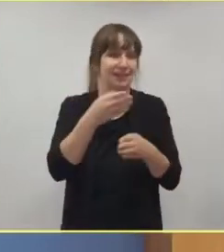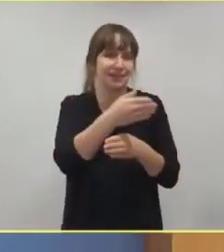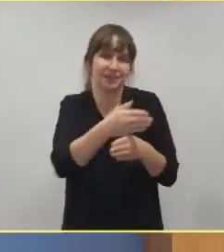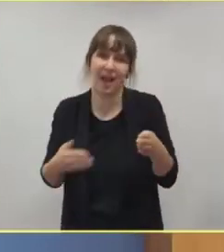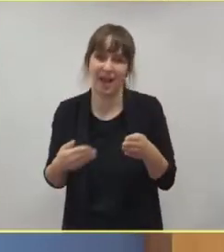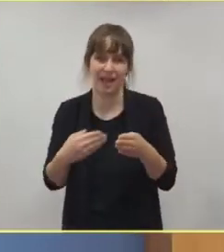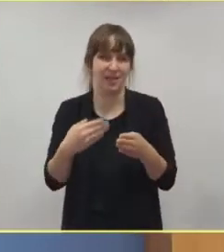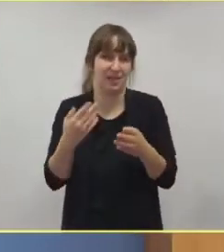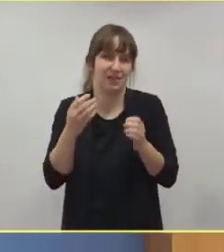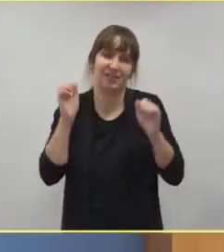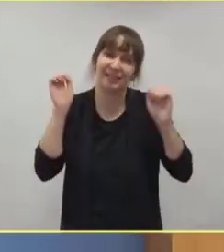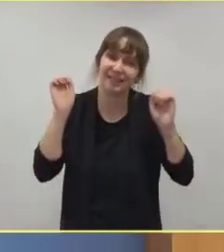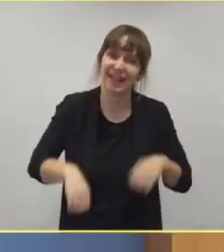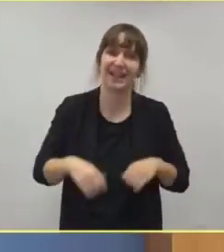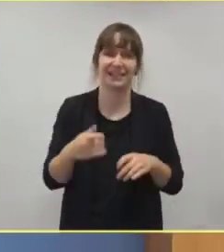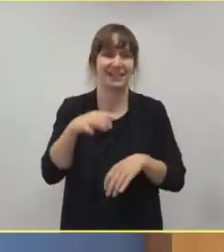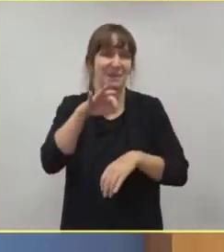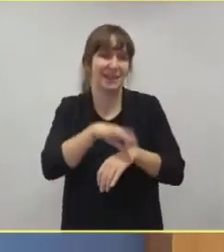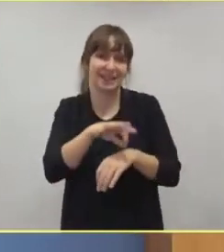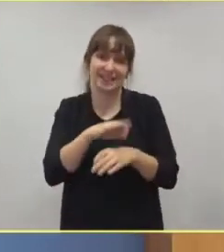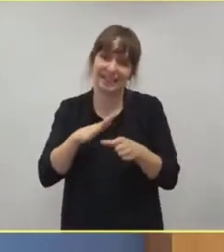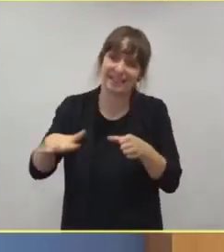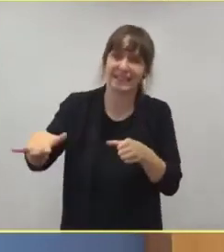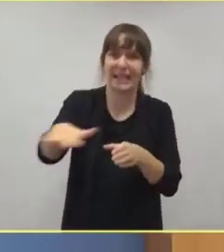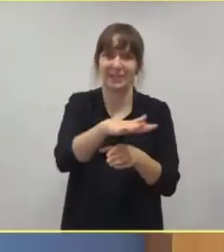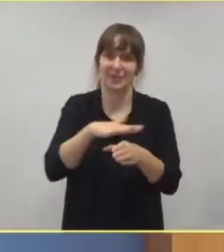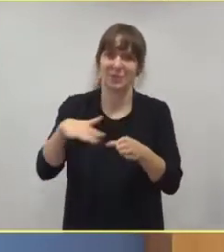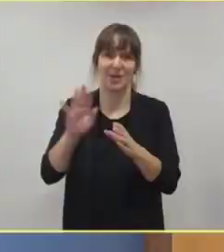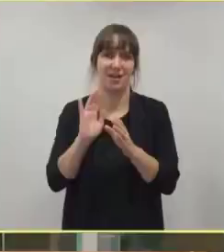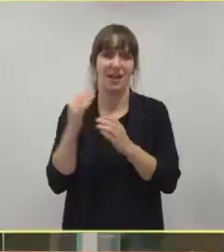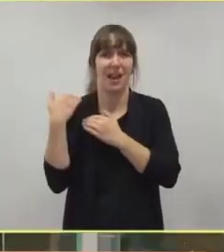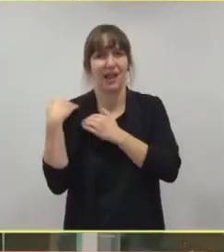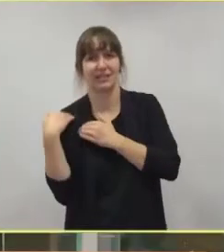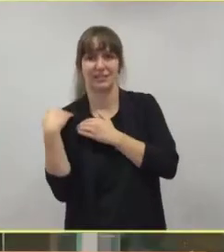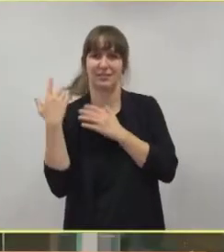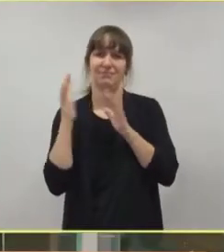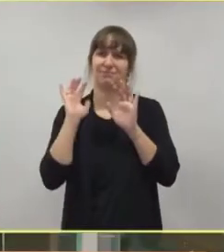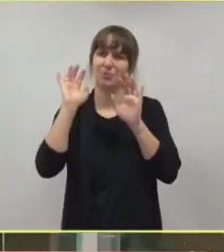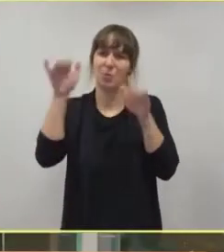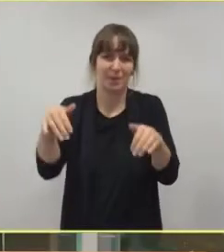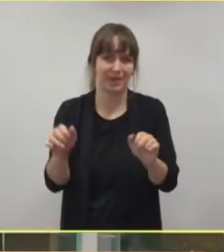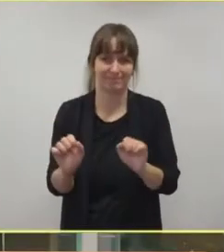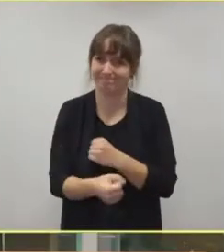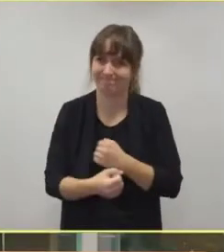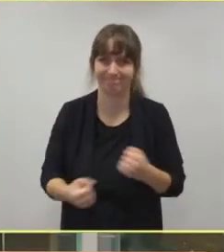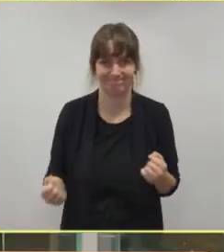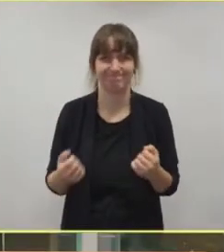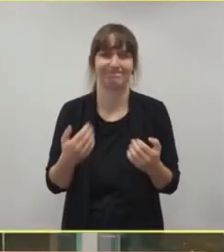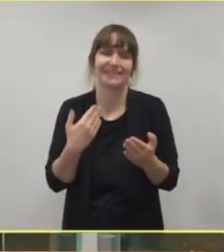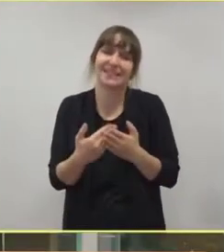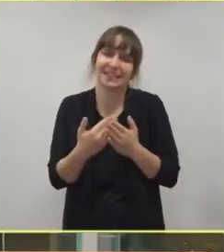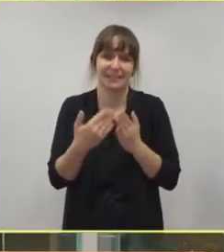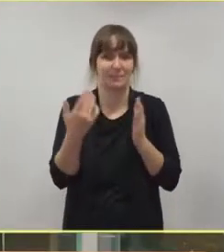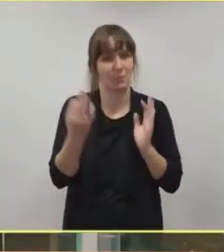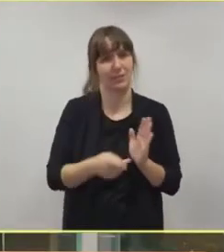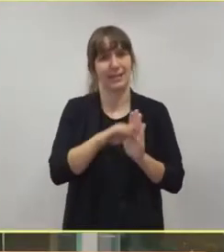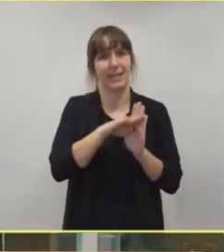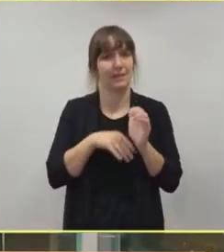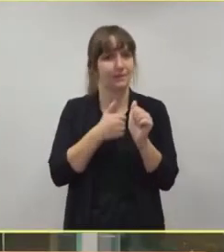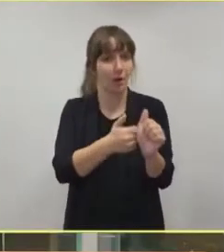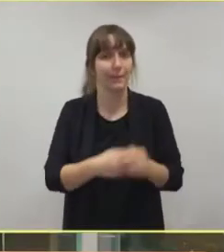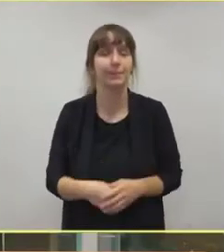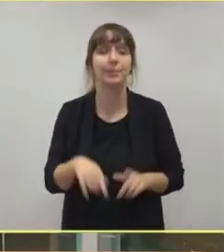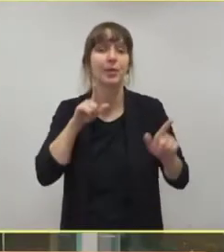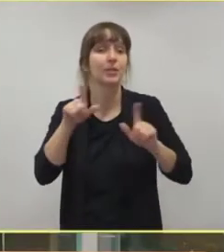Medizinsektor nicht in diese Belastungsprobe reinrutschen. Vielen Dank. Dann geht es weiter mit einer